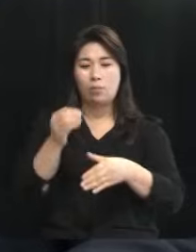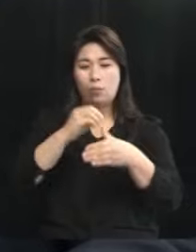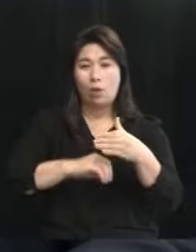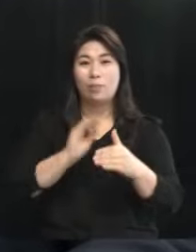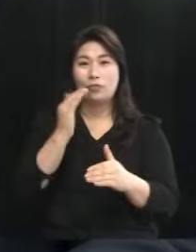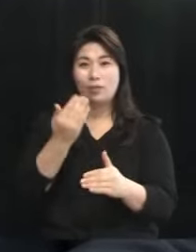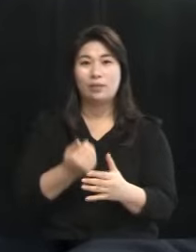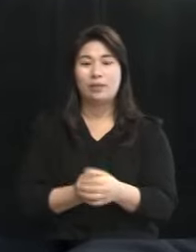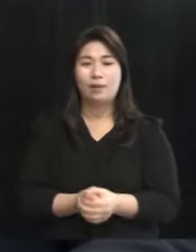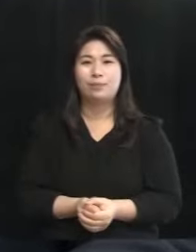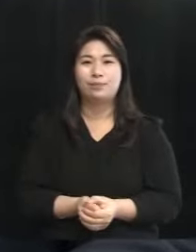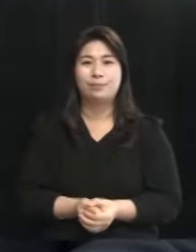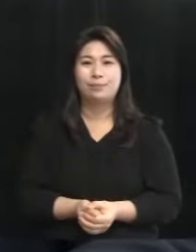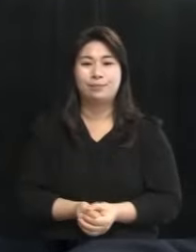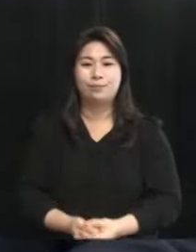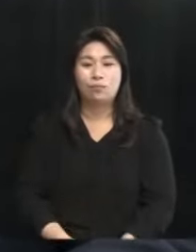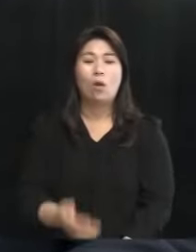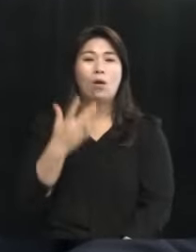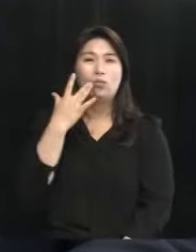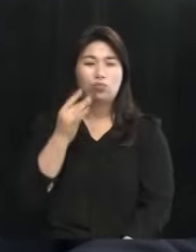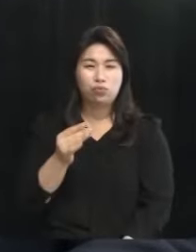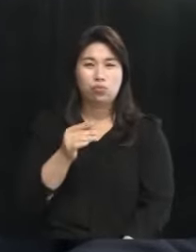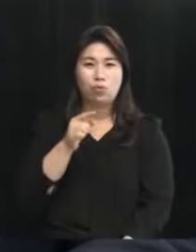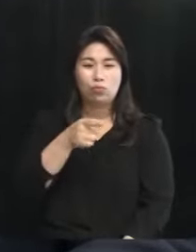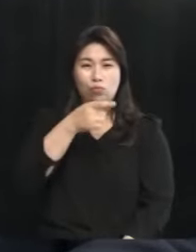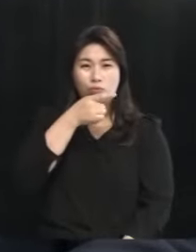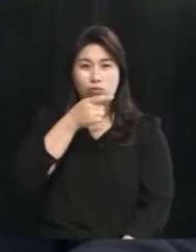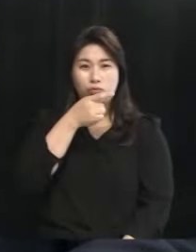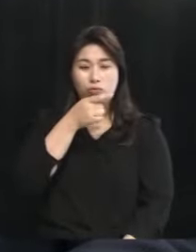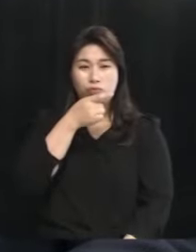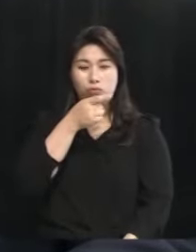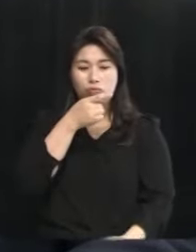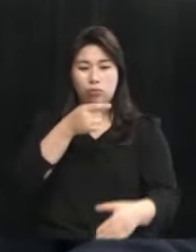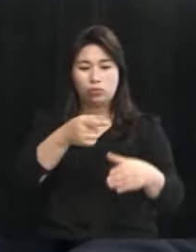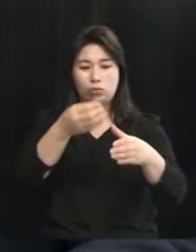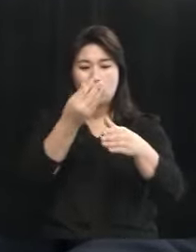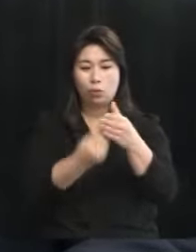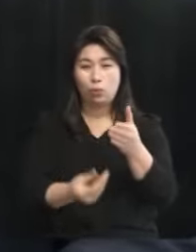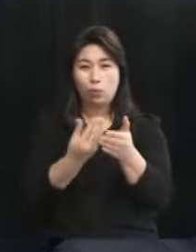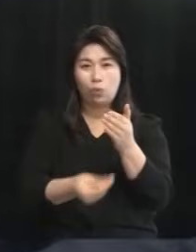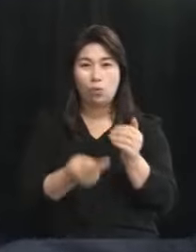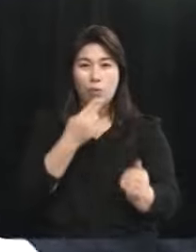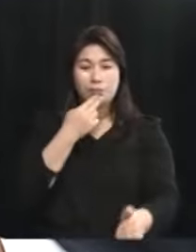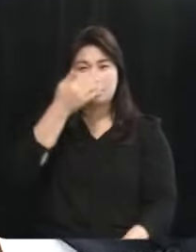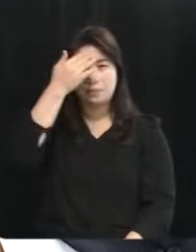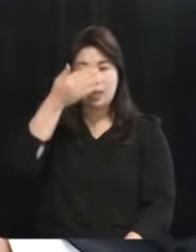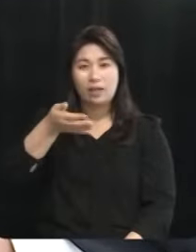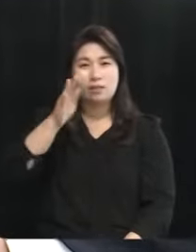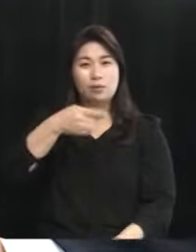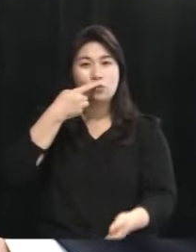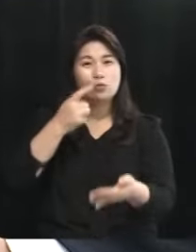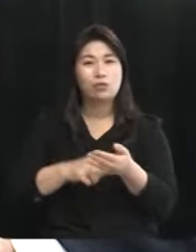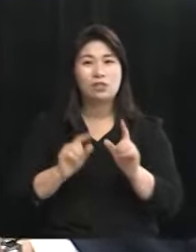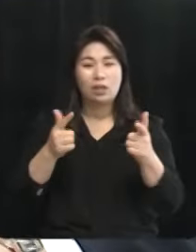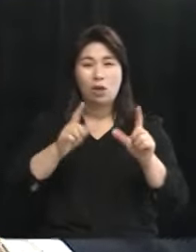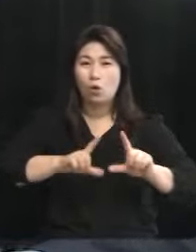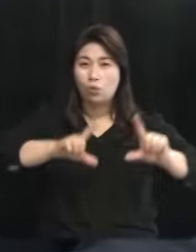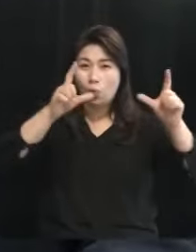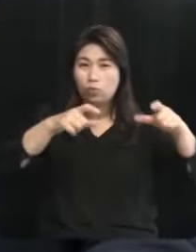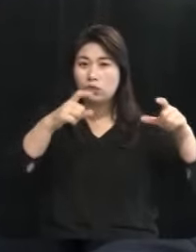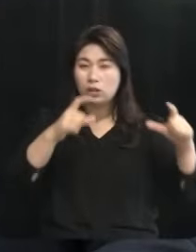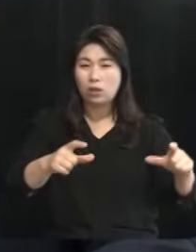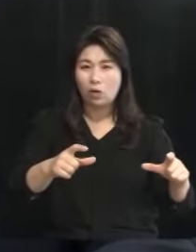겁니다 네 알겠습니다 물론 그렇게 하수가 하나도 안 나오면 좋겠지만 현실적으로 그게 쉽지는 않습니다 이미 동부권에는